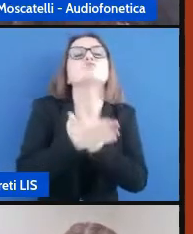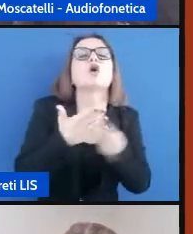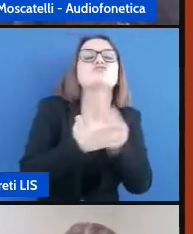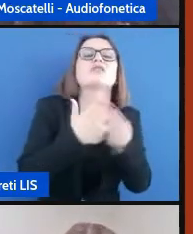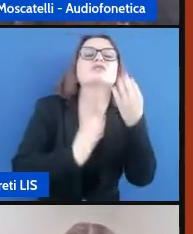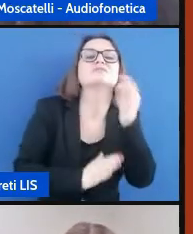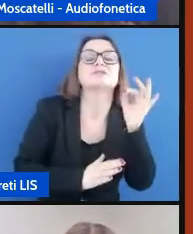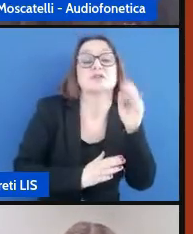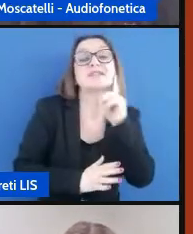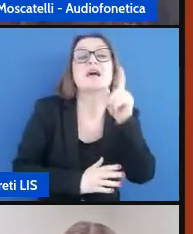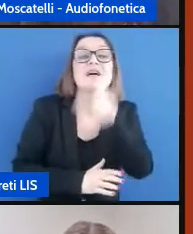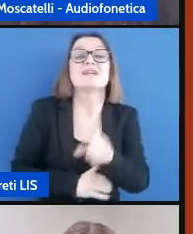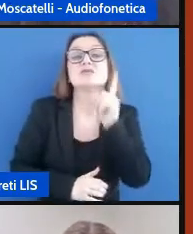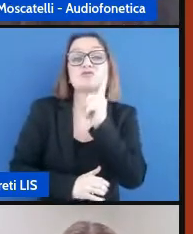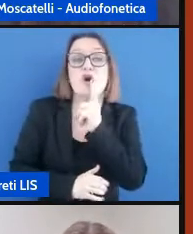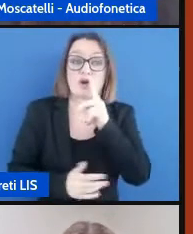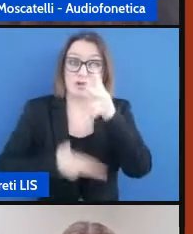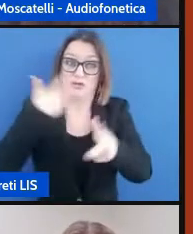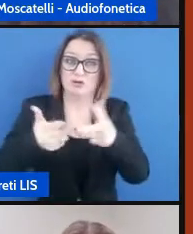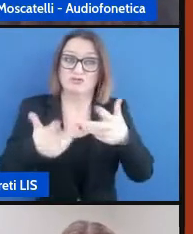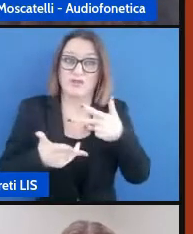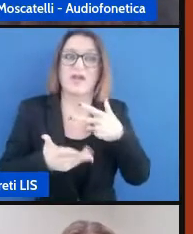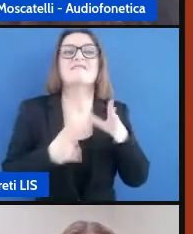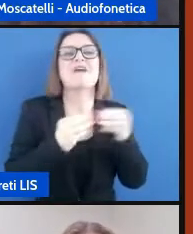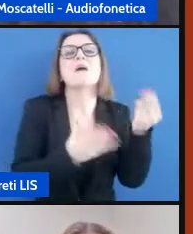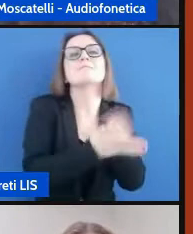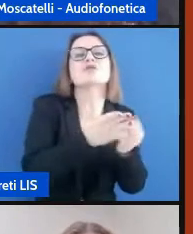studente naturalmente è un sordo segnante